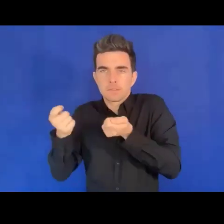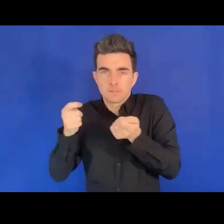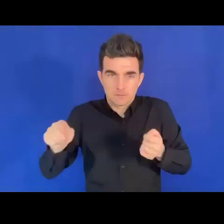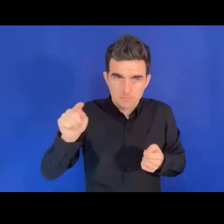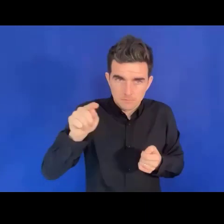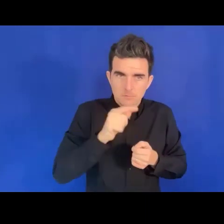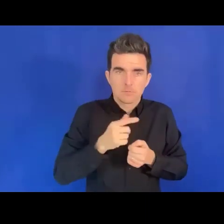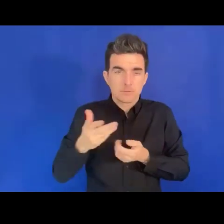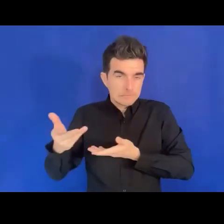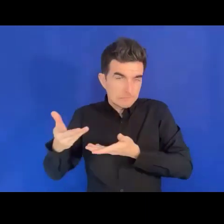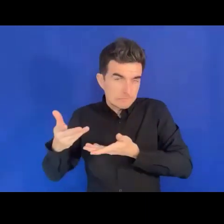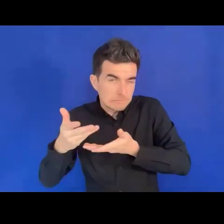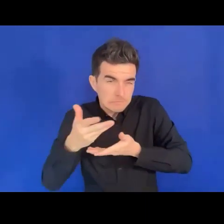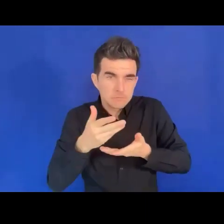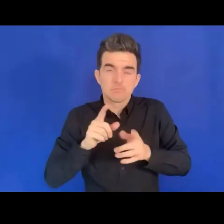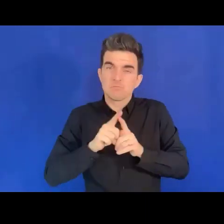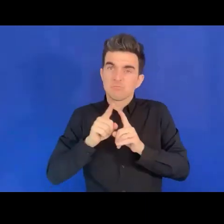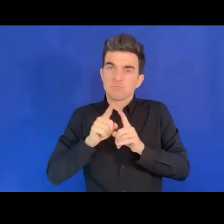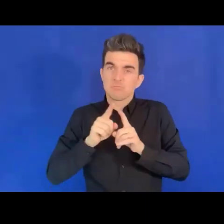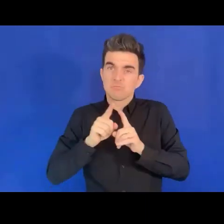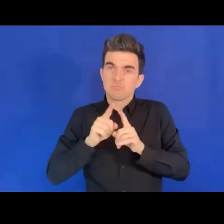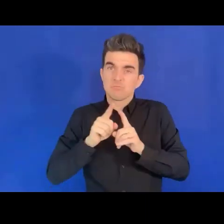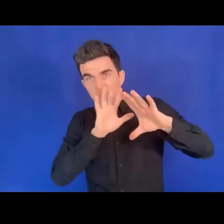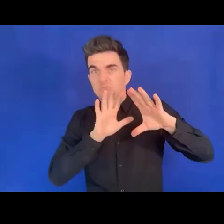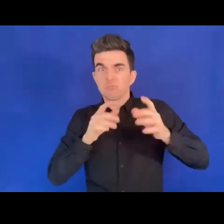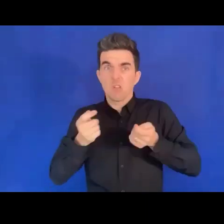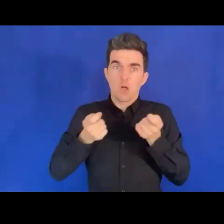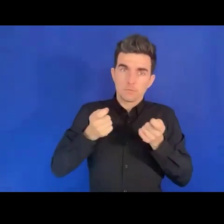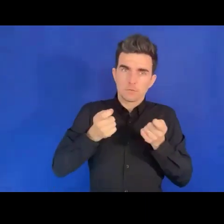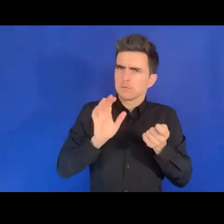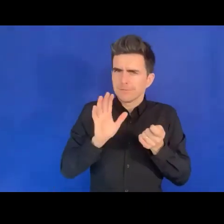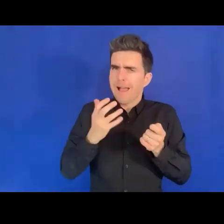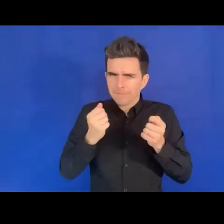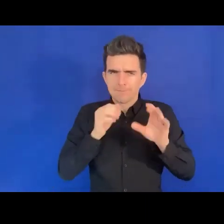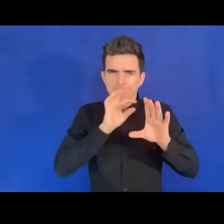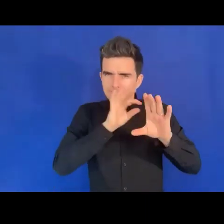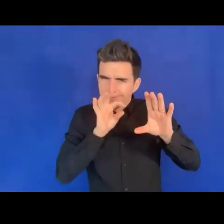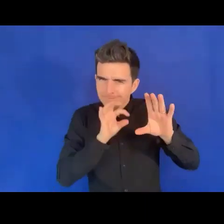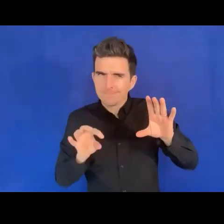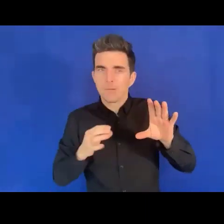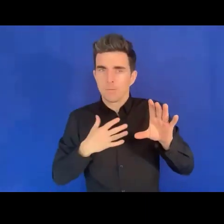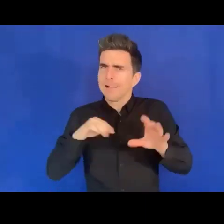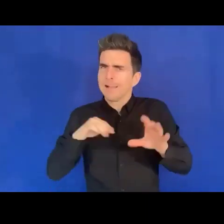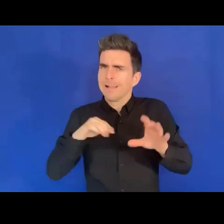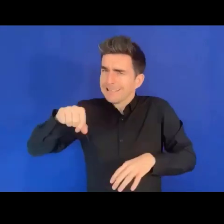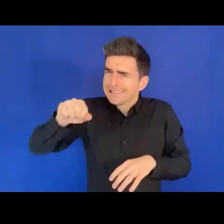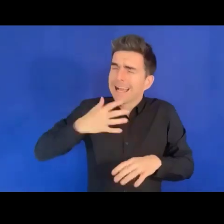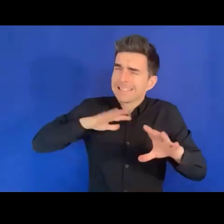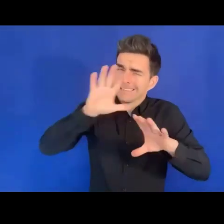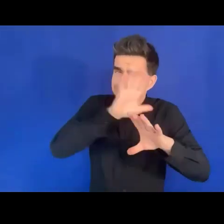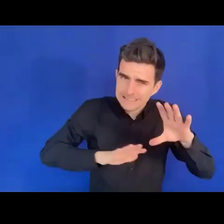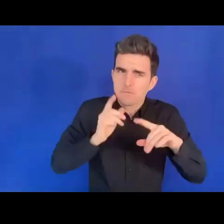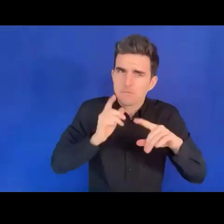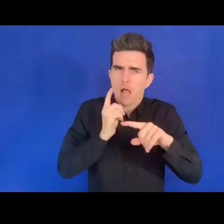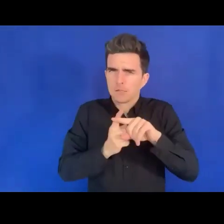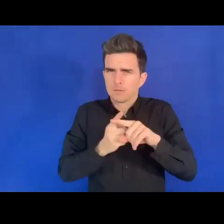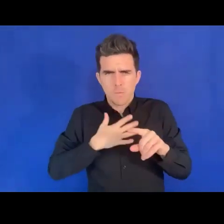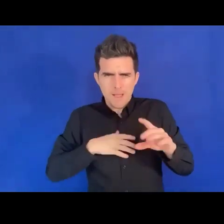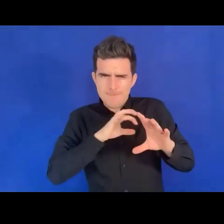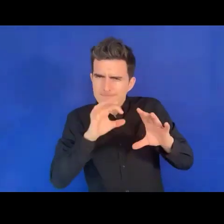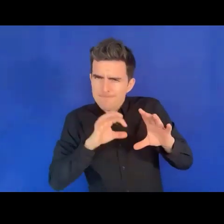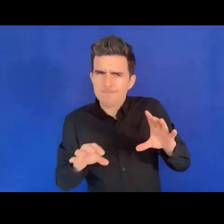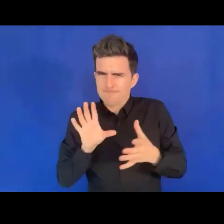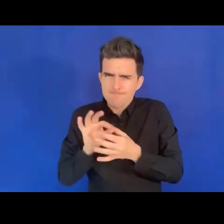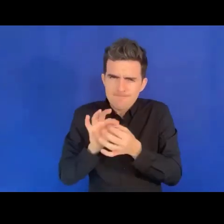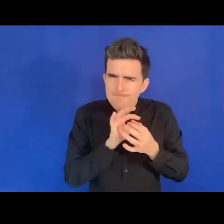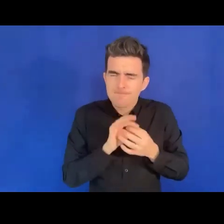il est important de dire que lorsque nous faisons face à une catastrophe et que nous sommes en situation d'urgence,